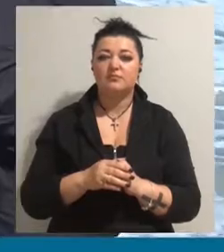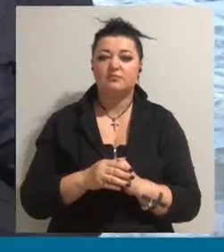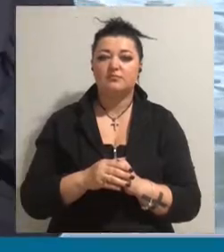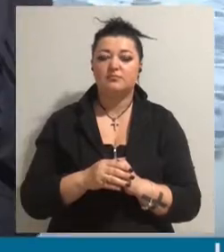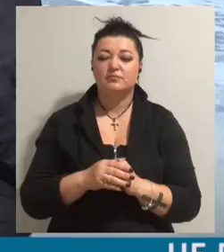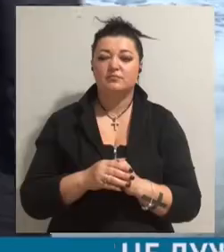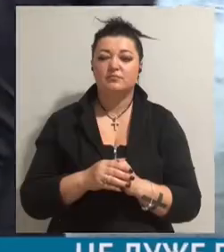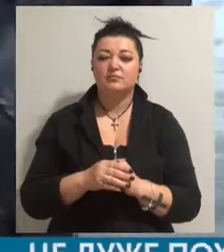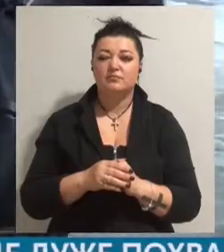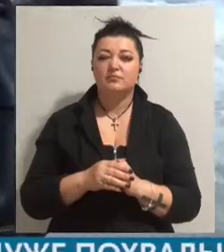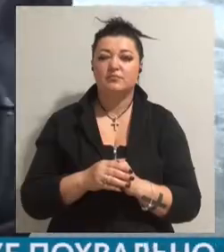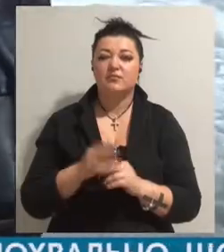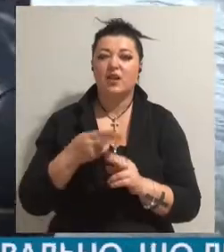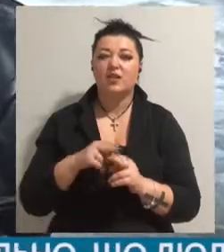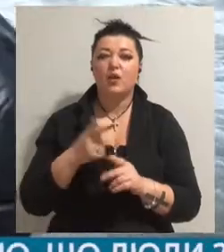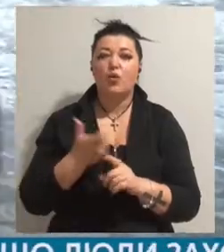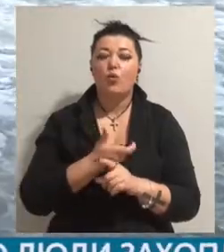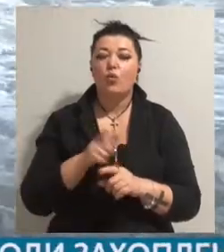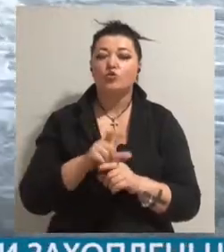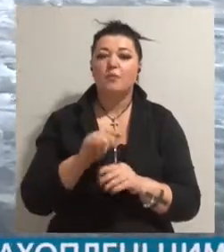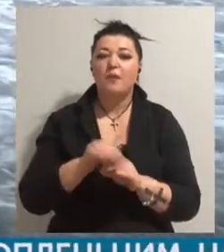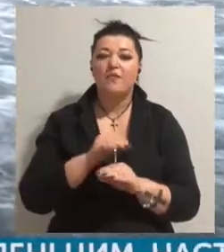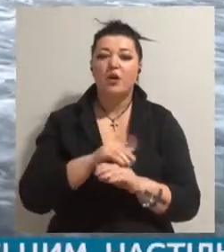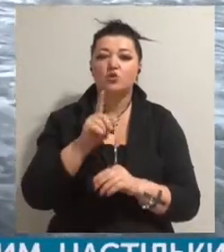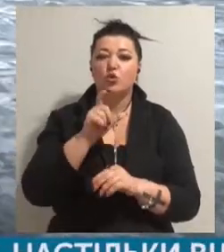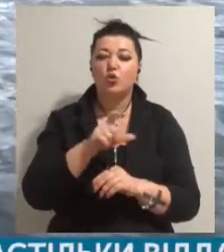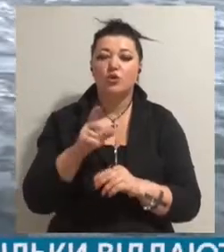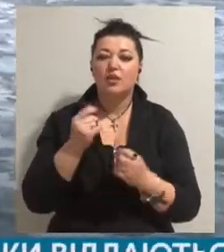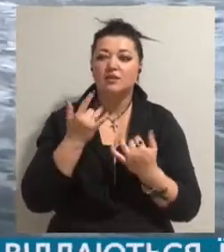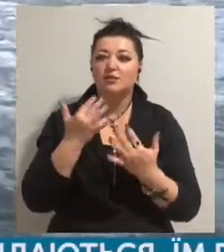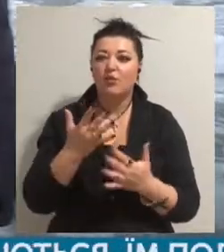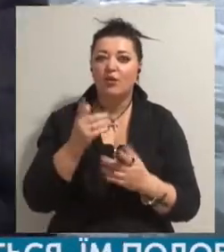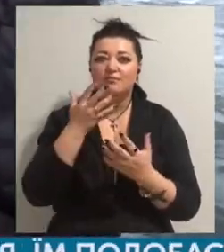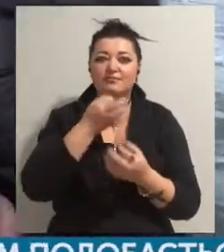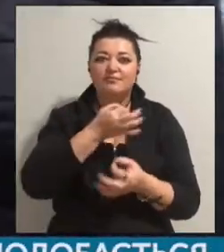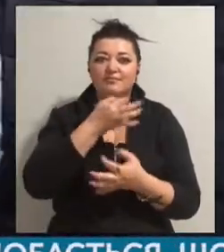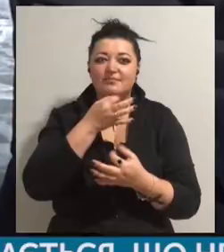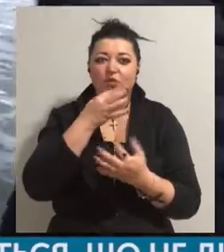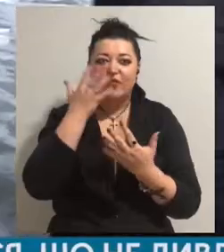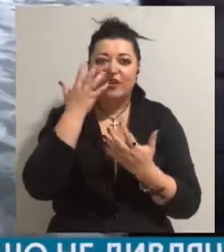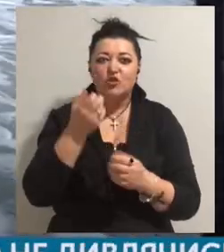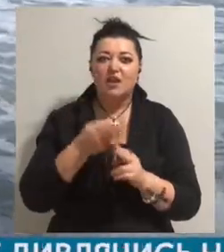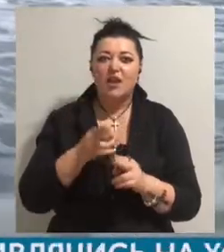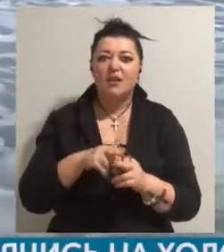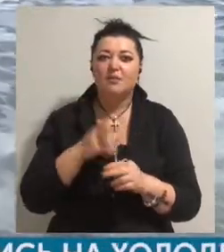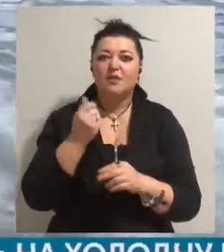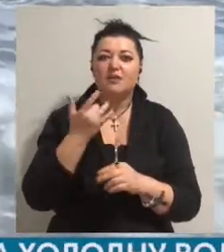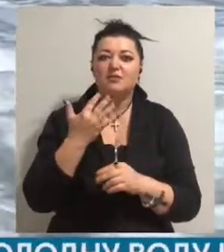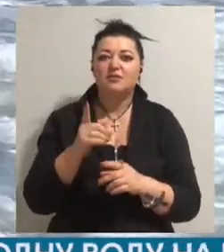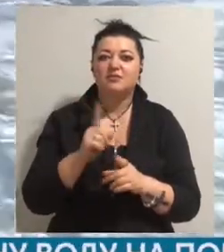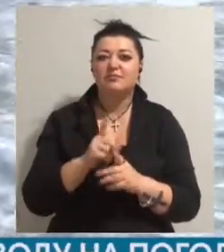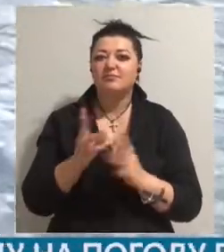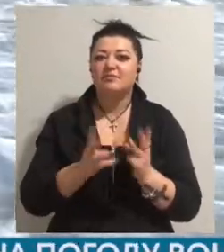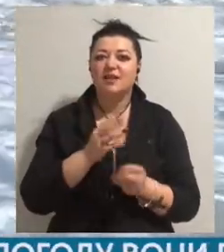Це дуже похвально, що люди настільки увлечені цим, настільки отдаються, їм подобається, що,